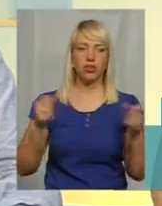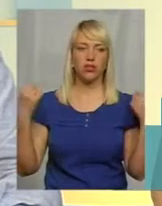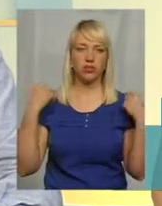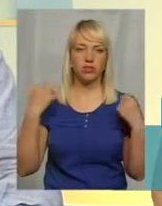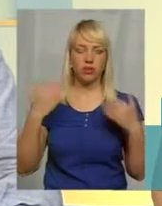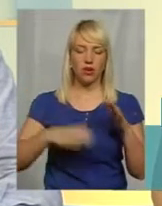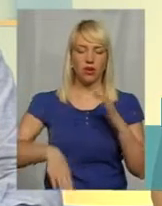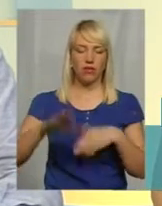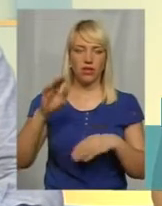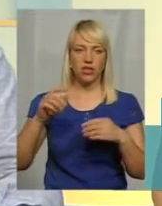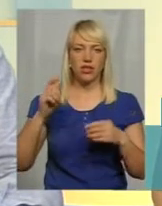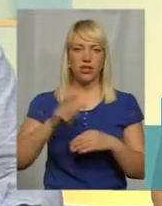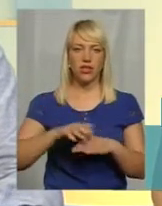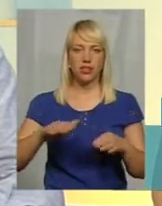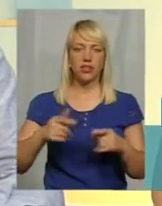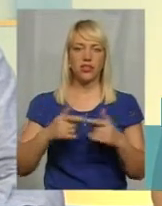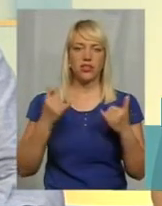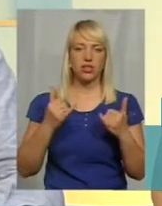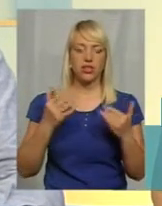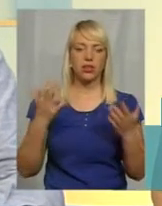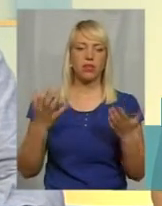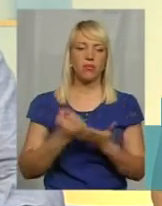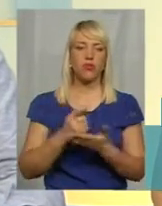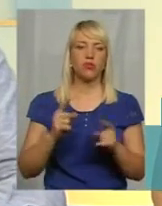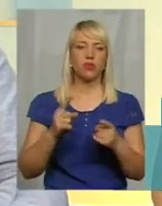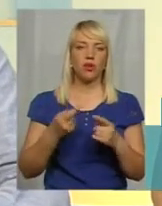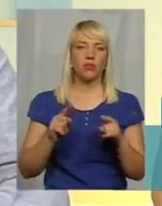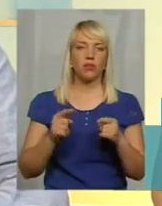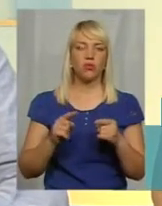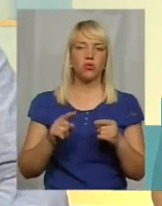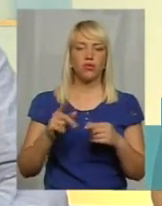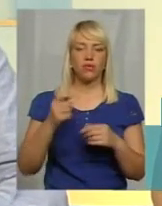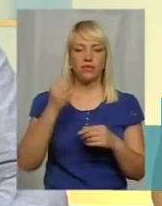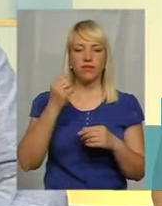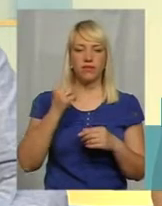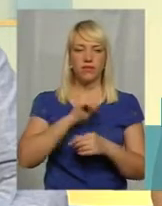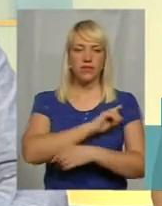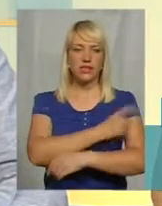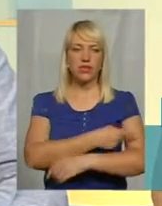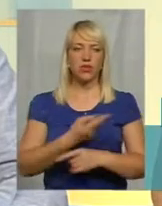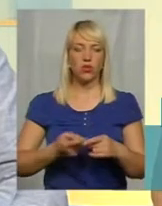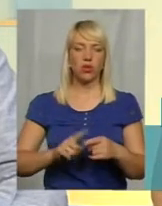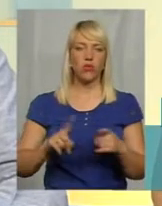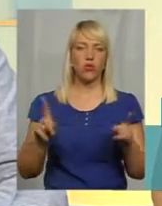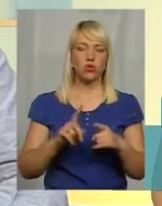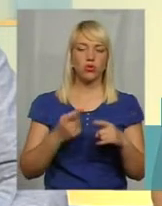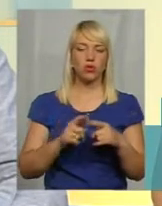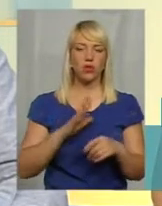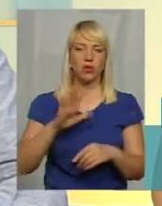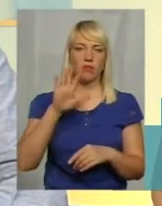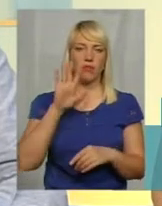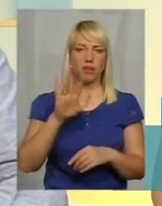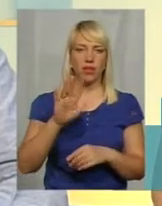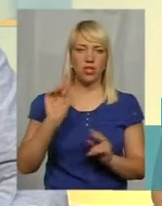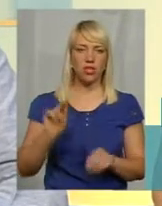поколення. А зараз відбувалося, що таке кількість медалів, тільки в силу того, що це було 5 чемпіонатів